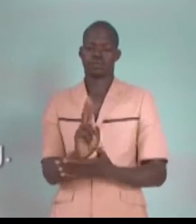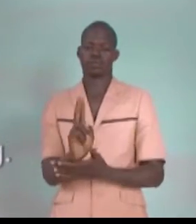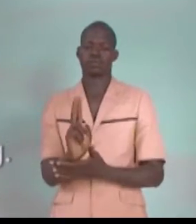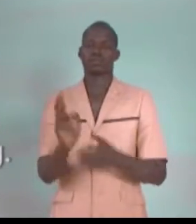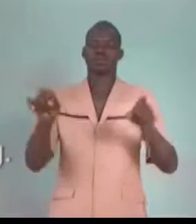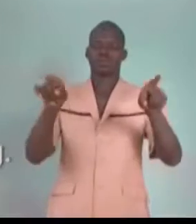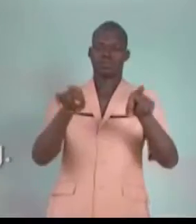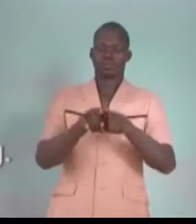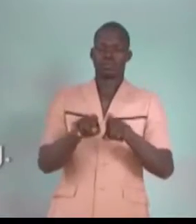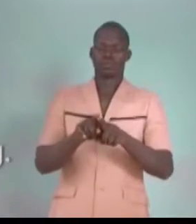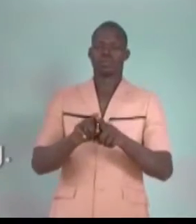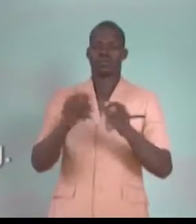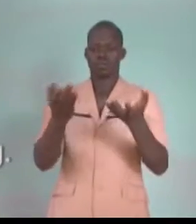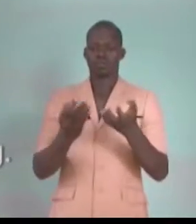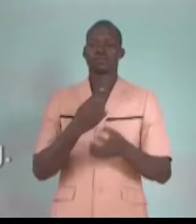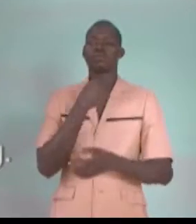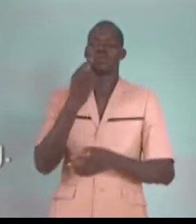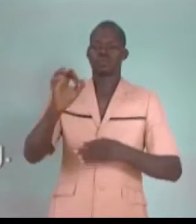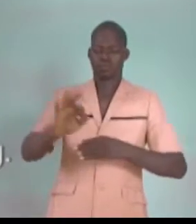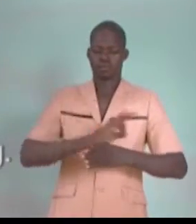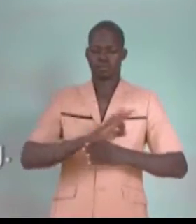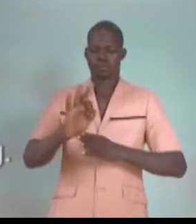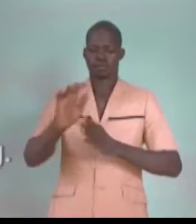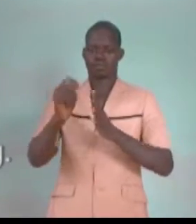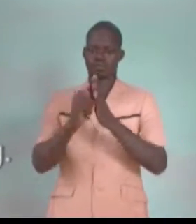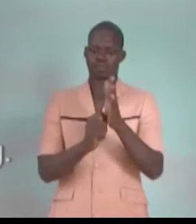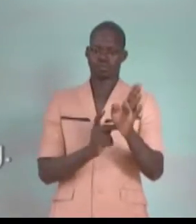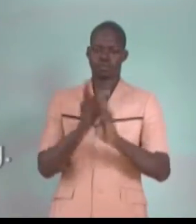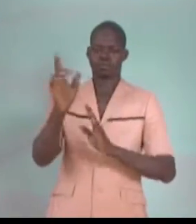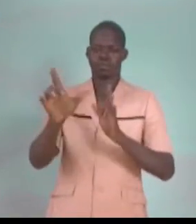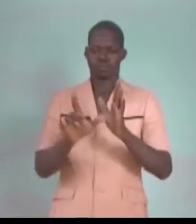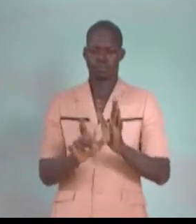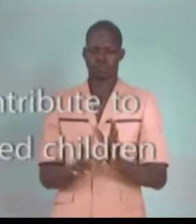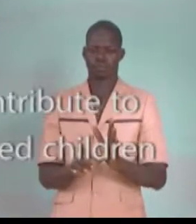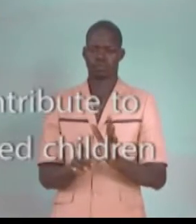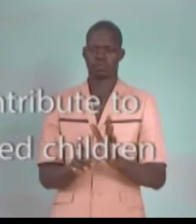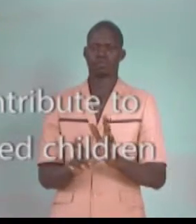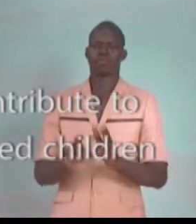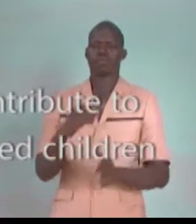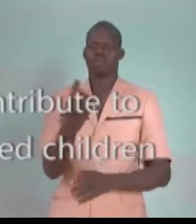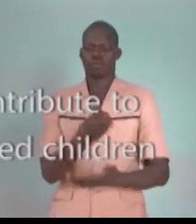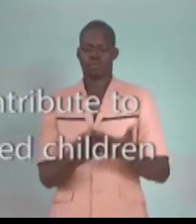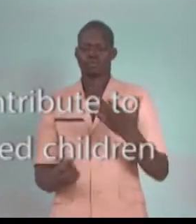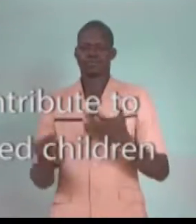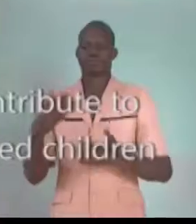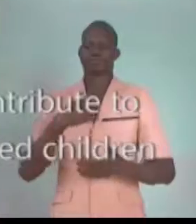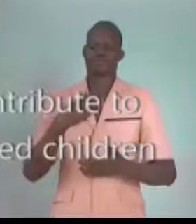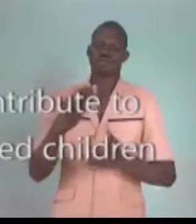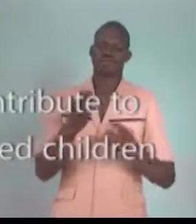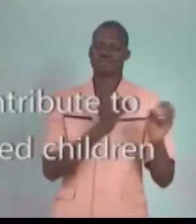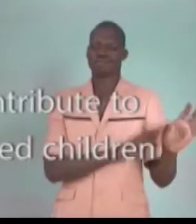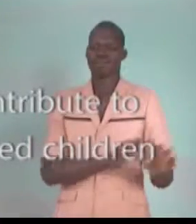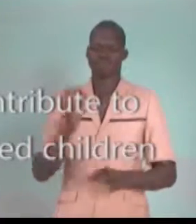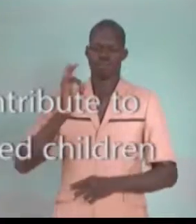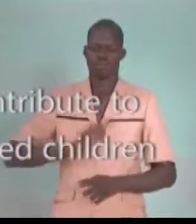et même, j'allais dire, dans les formations professionnelles. Un autre élément non négligeable pouvant